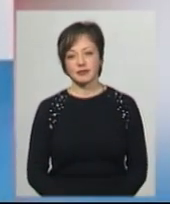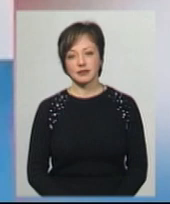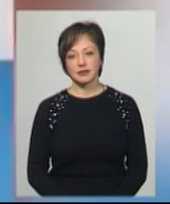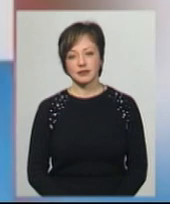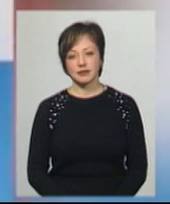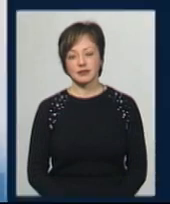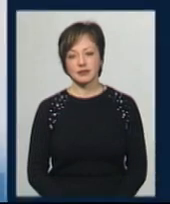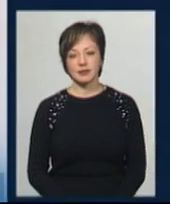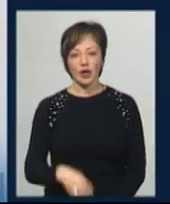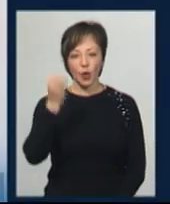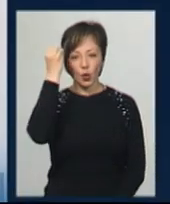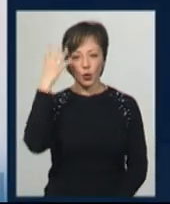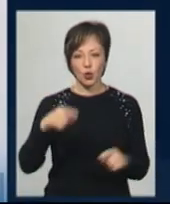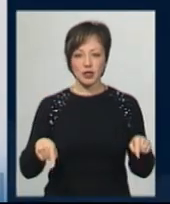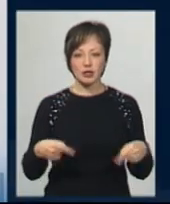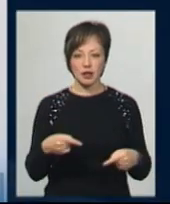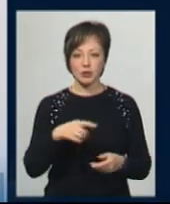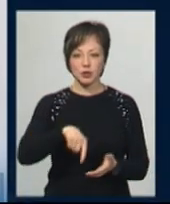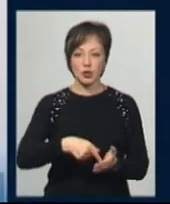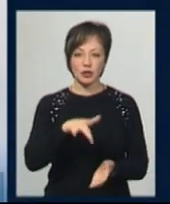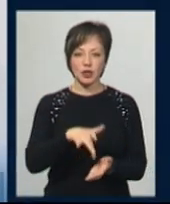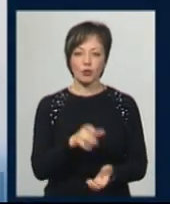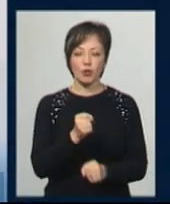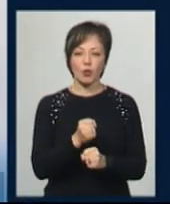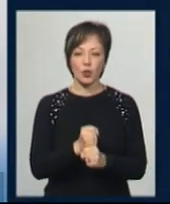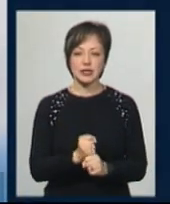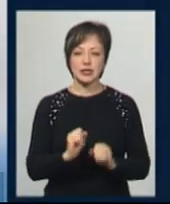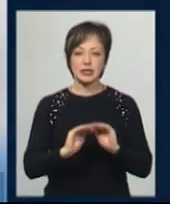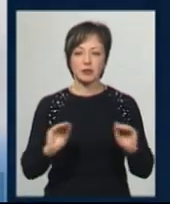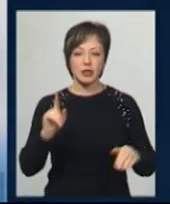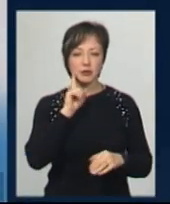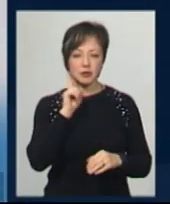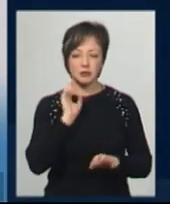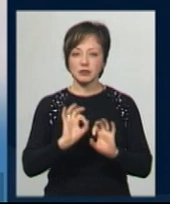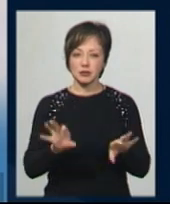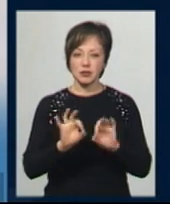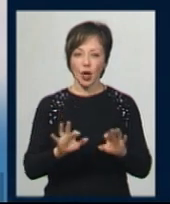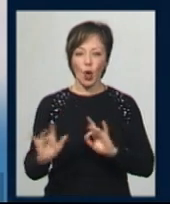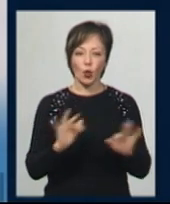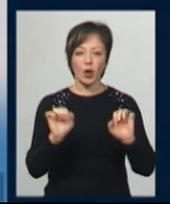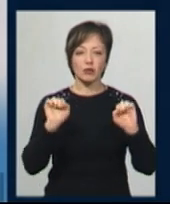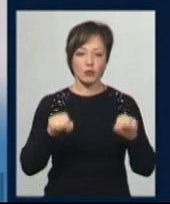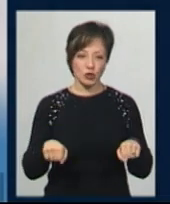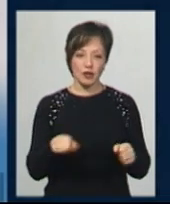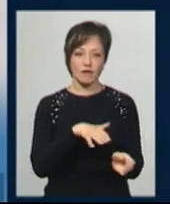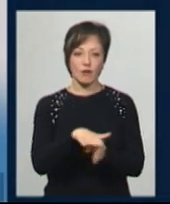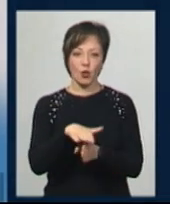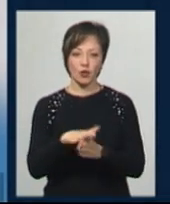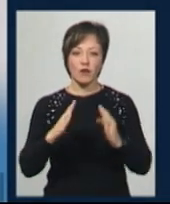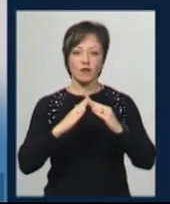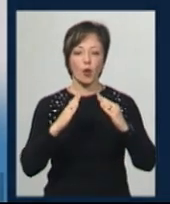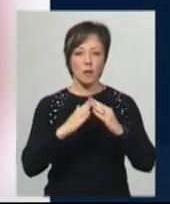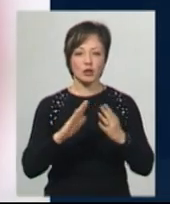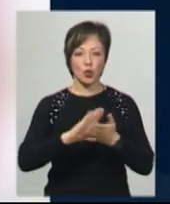Культурний організатор міського центру по роботі з дітьми та підлітками Ольга Головата каже, руханки можна з легкістю виконувати у